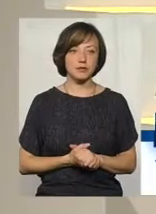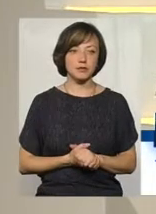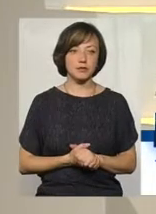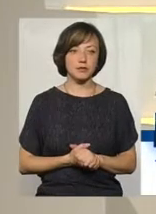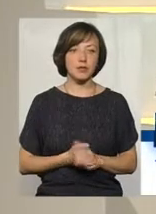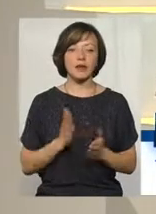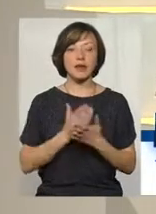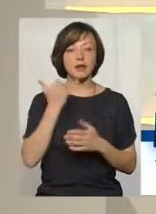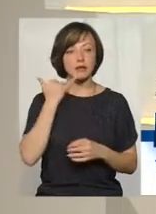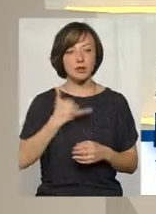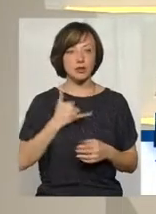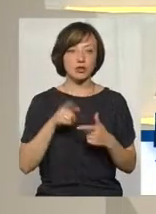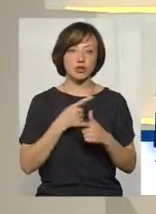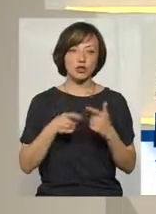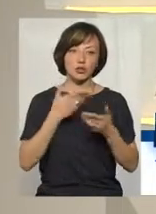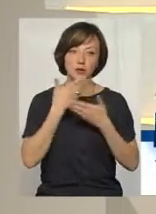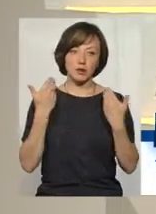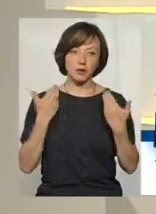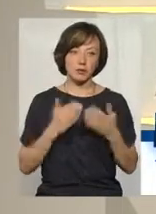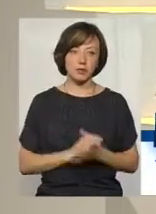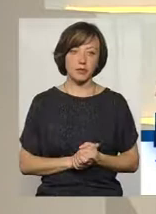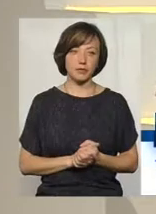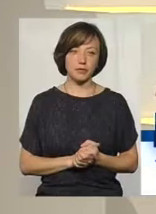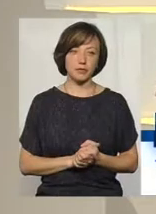Є в нас дзвіночок чи нема? Мені сказали, що є дзвіночок.